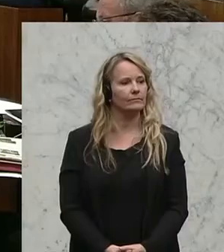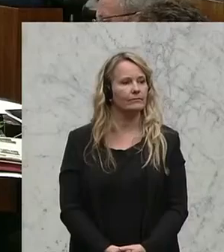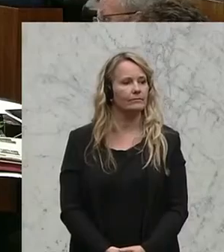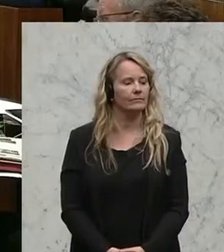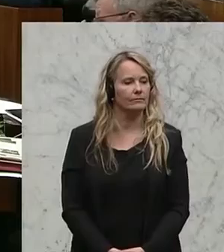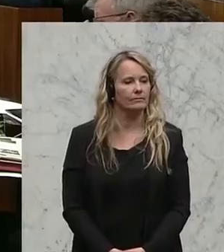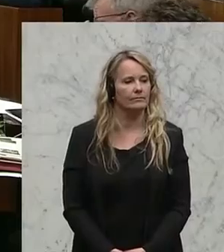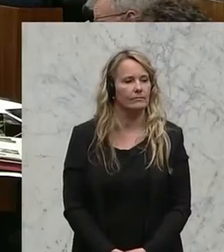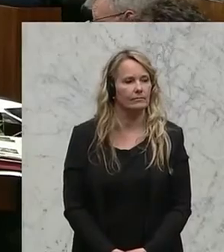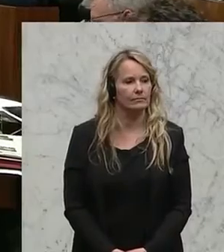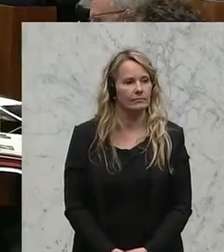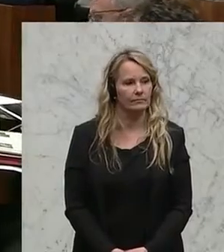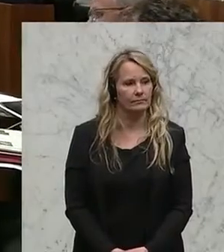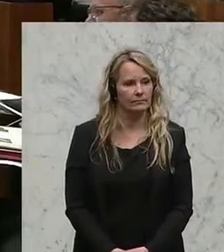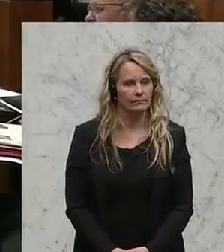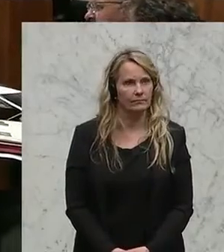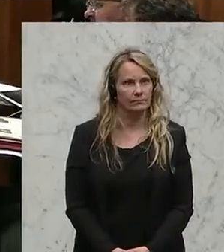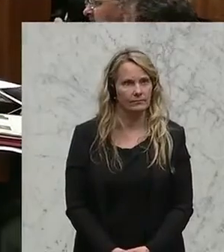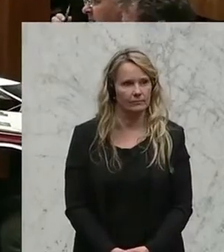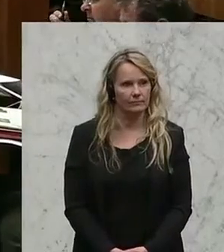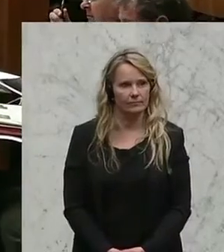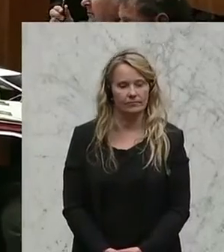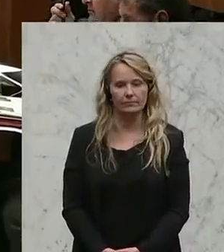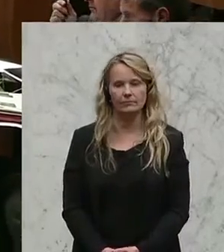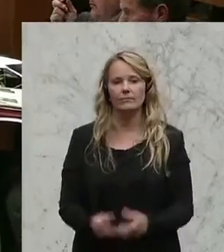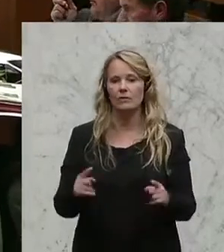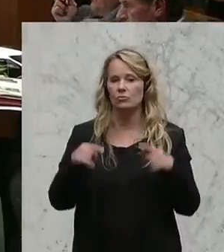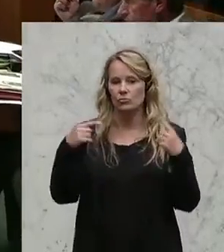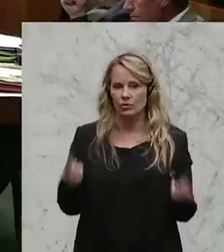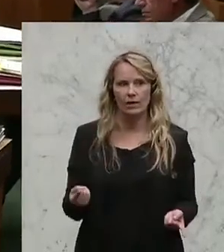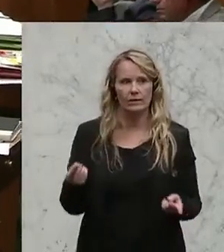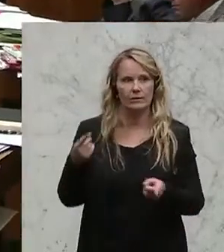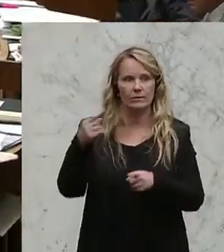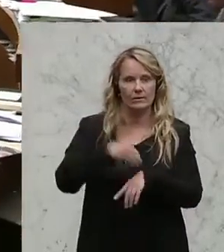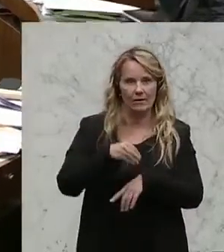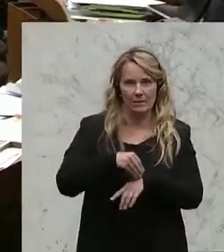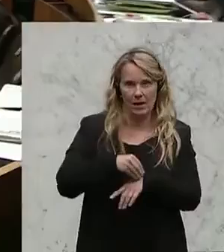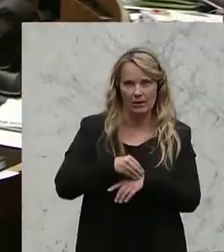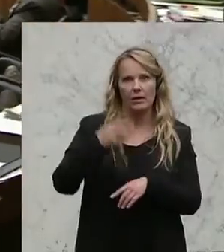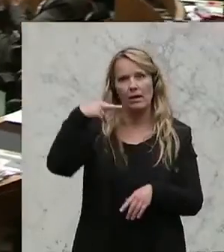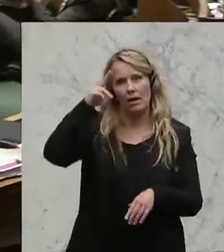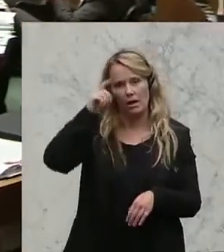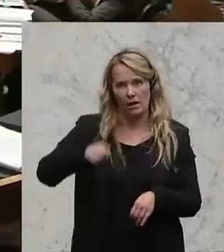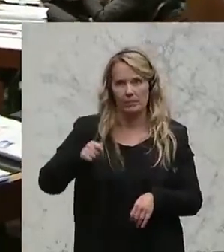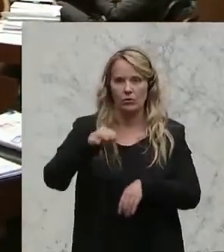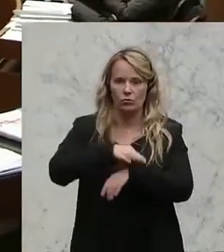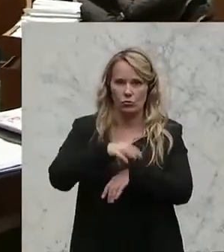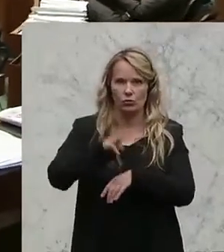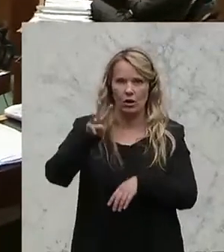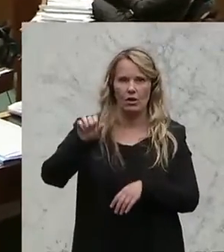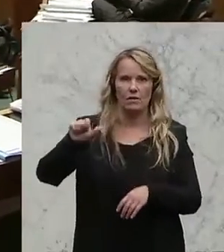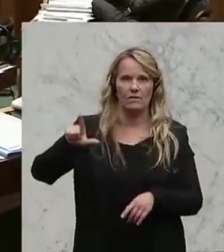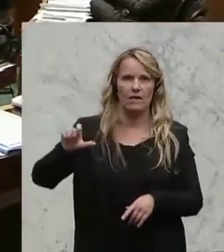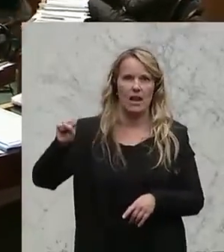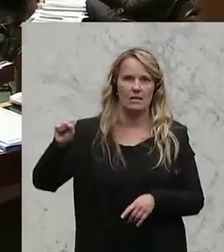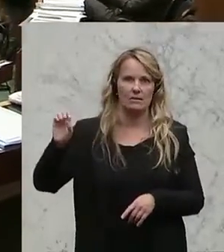Das war der erste Redebeitrag von Günter Kumpitsch von der FPÖ im Nationalrat. Er folgt Mario Kunasek nach, der nach der